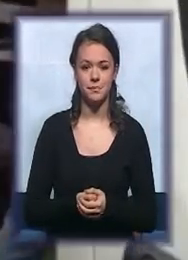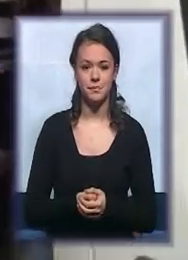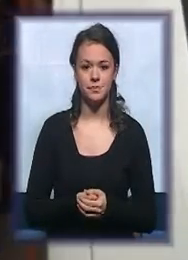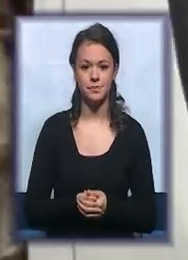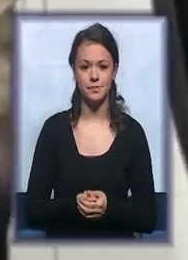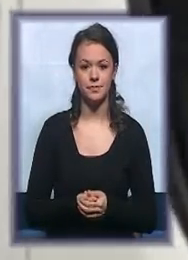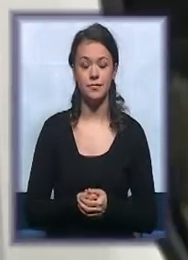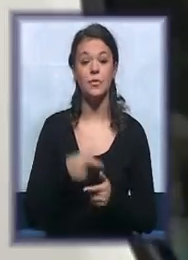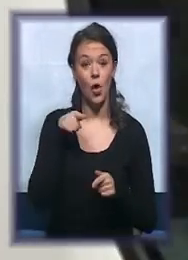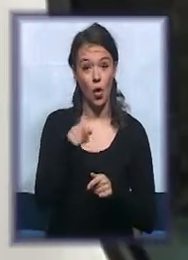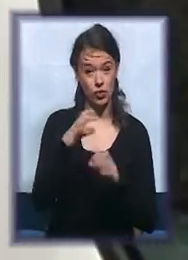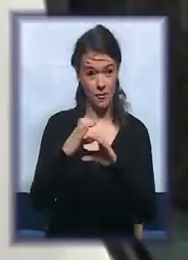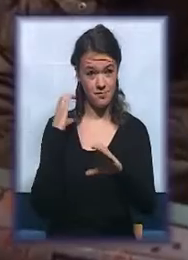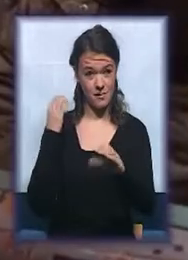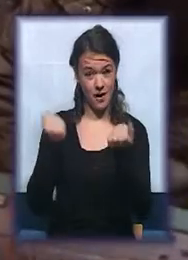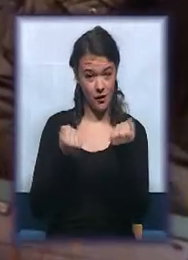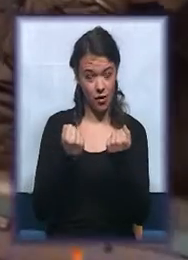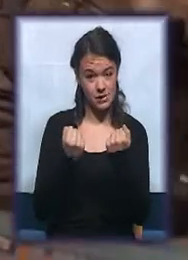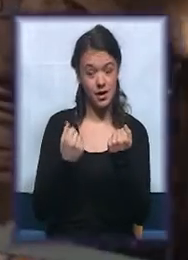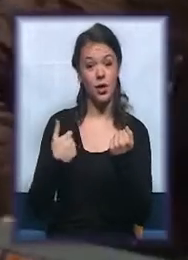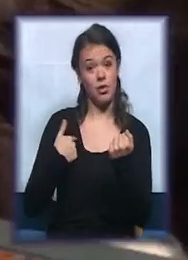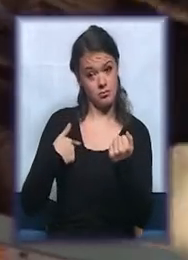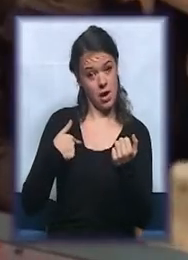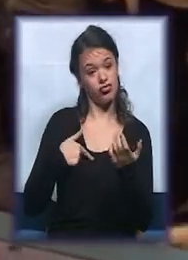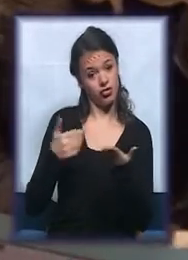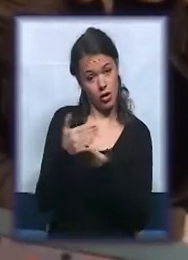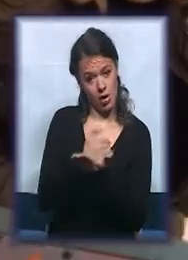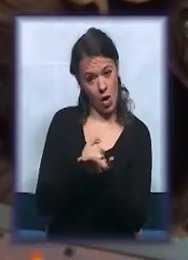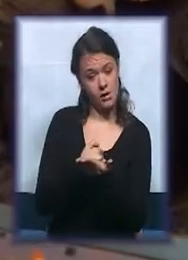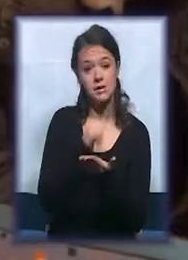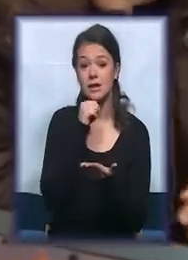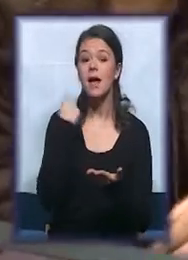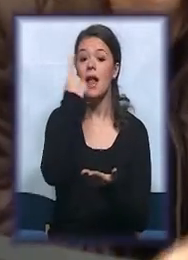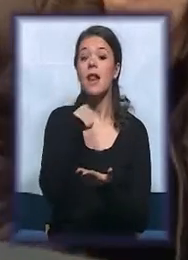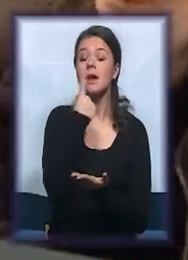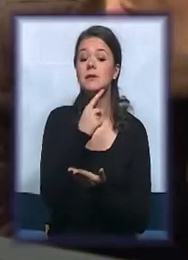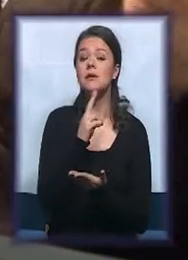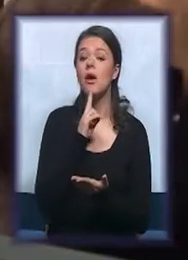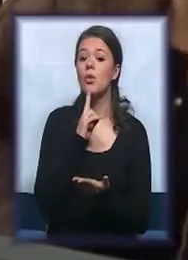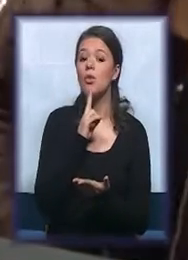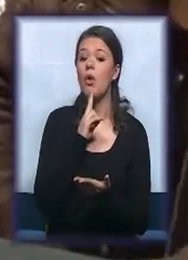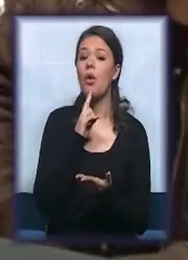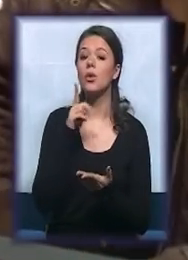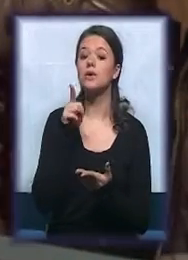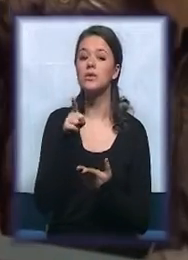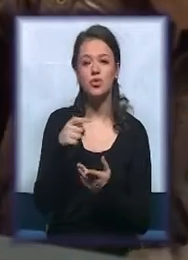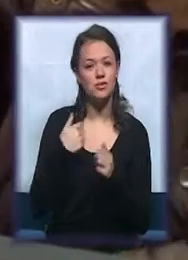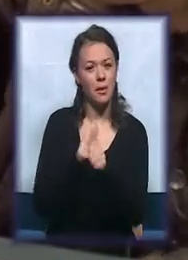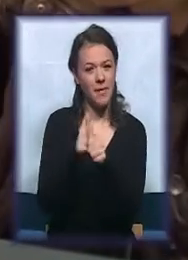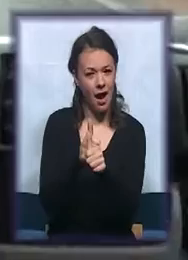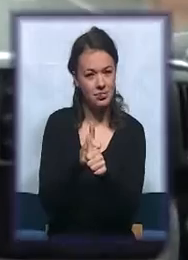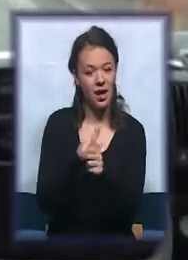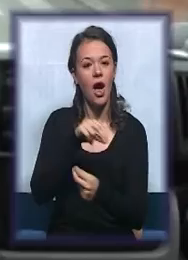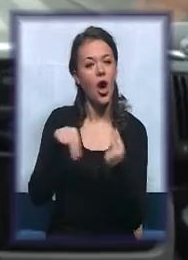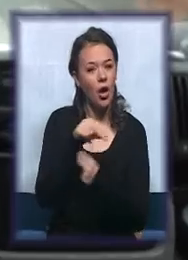U tom vozilu sem naših korisnika i lica koji su sa njima u pratnji, roditelji